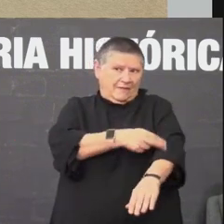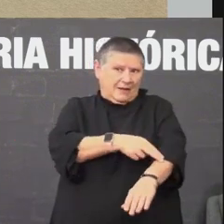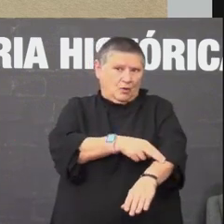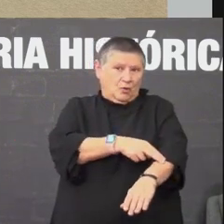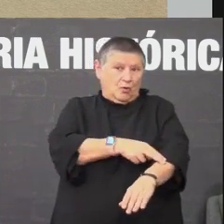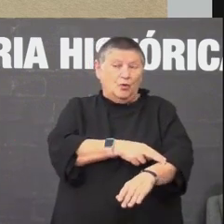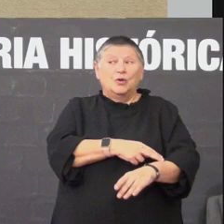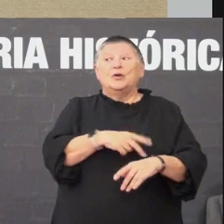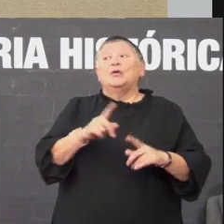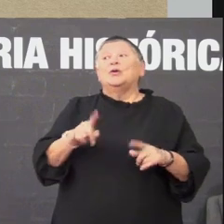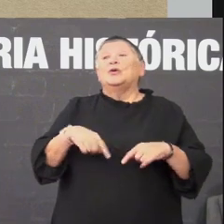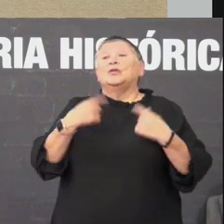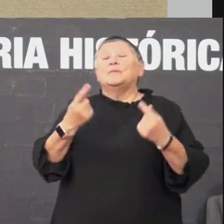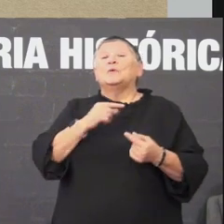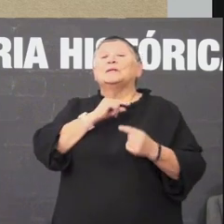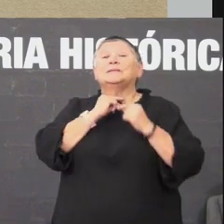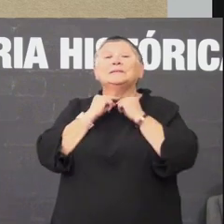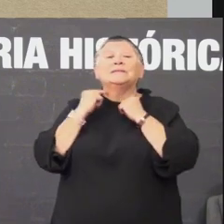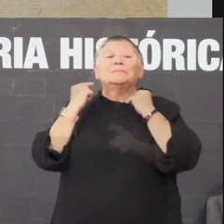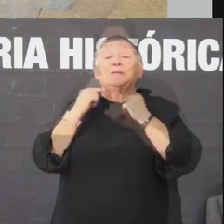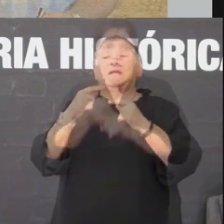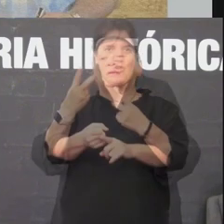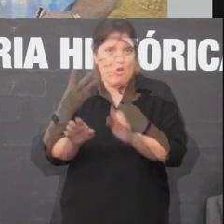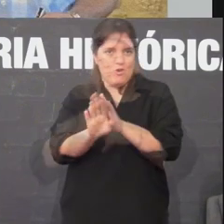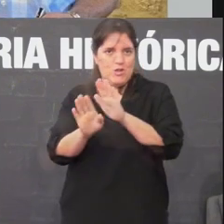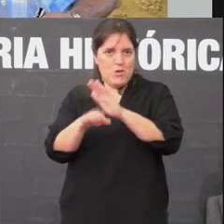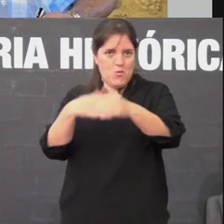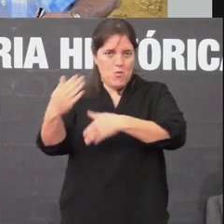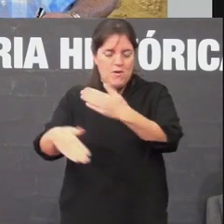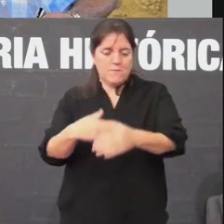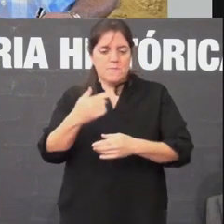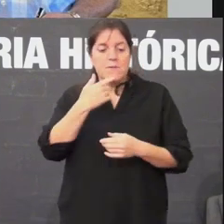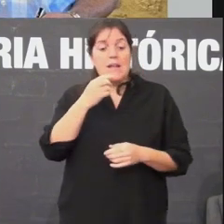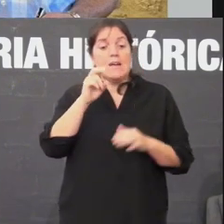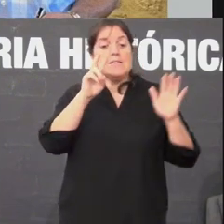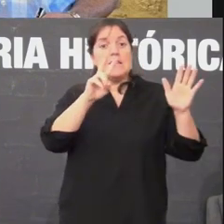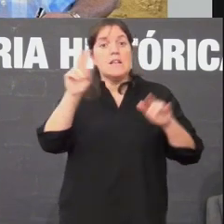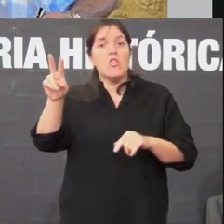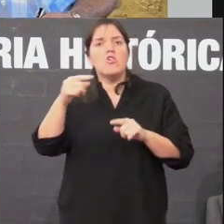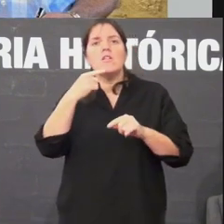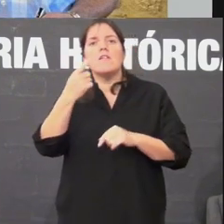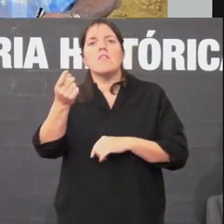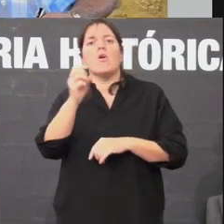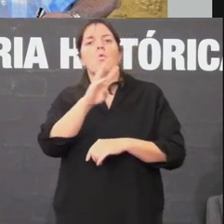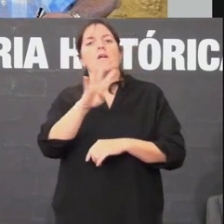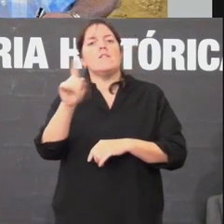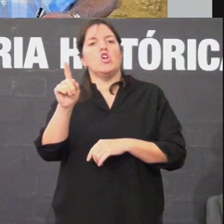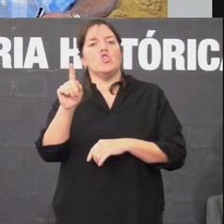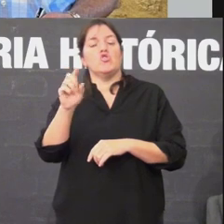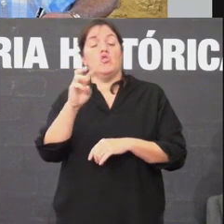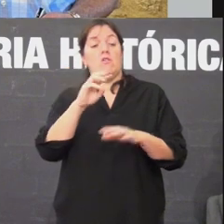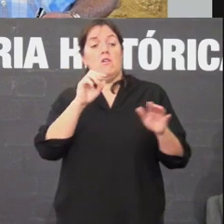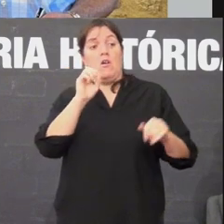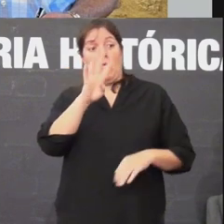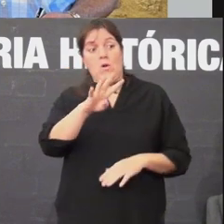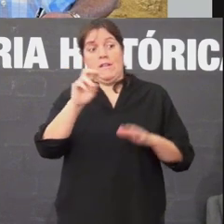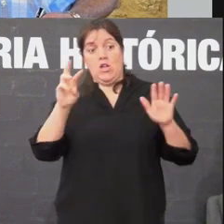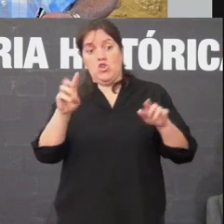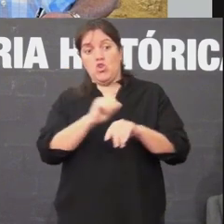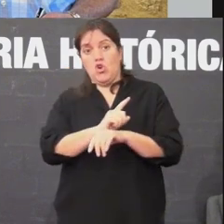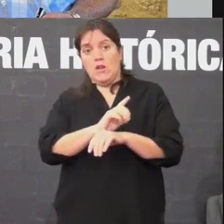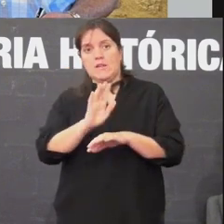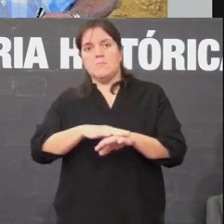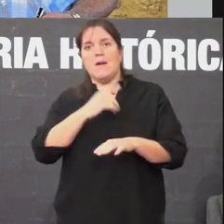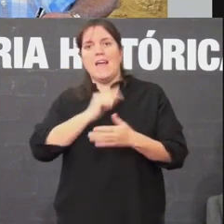E o Seminario de Estudos Galegos foi enterrado. Danlle 48 horas a un taxista en Rianxo para